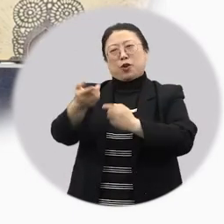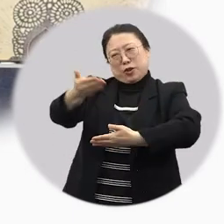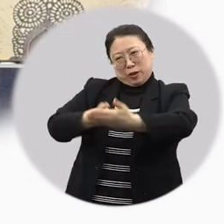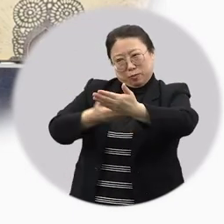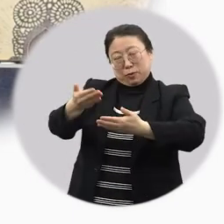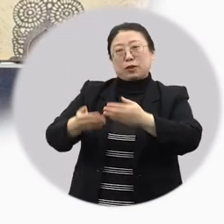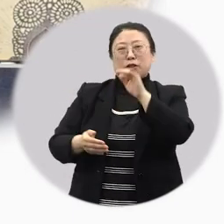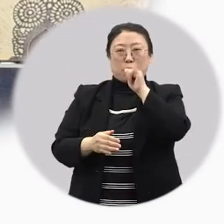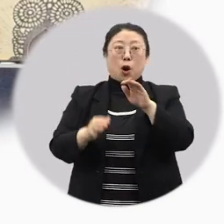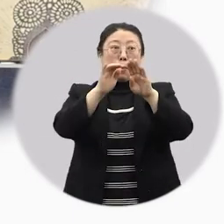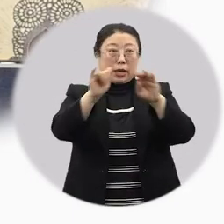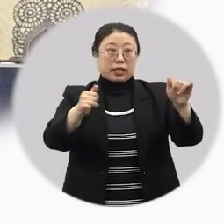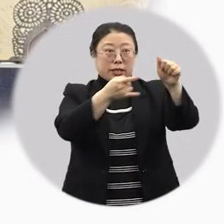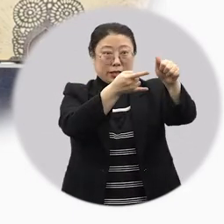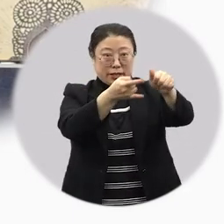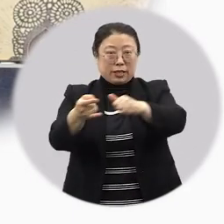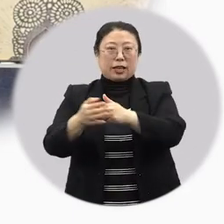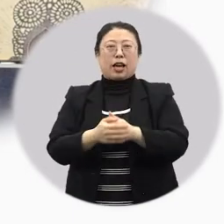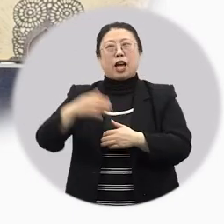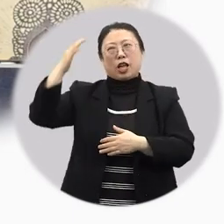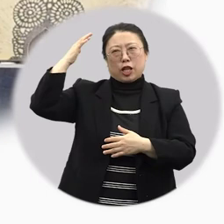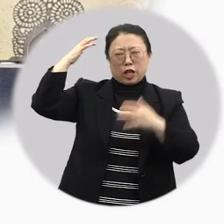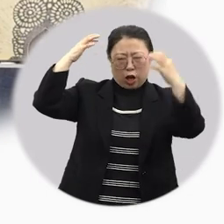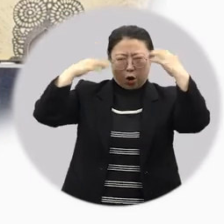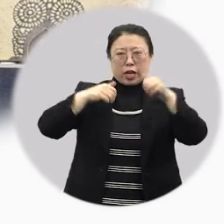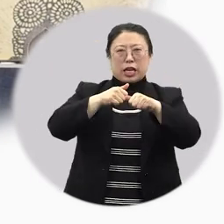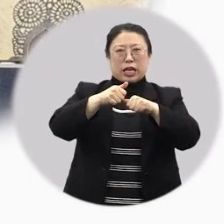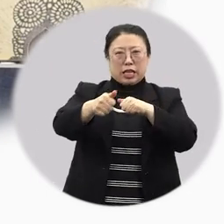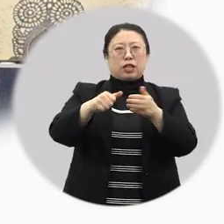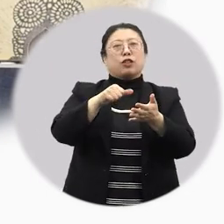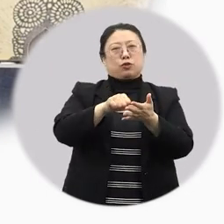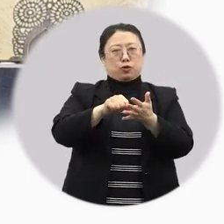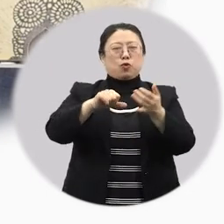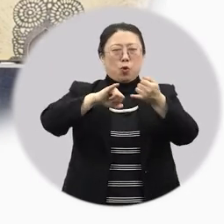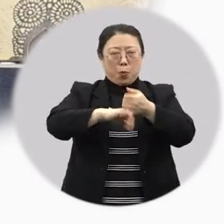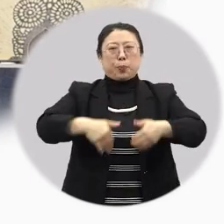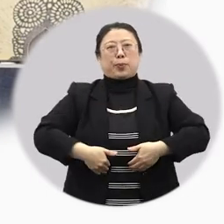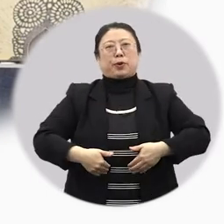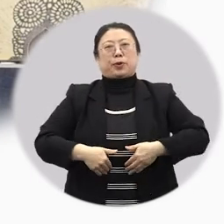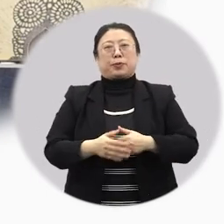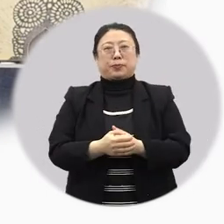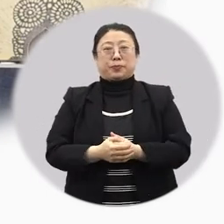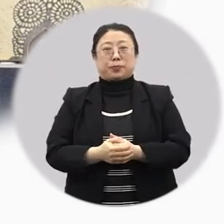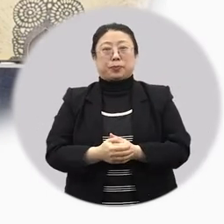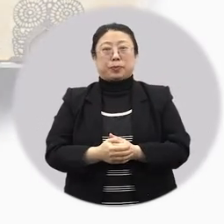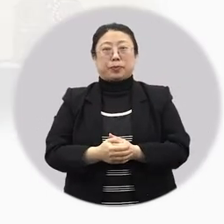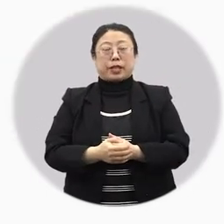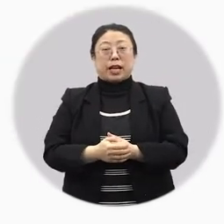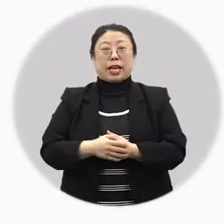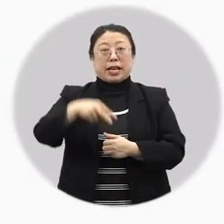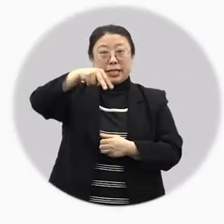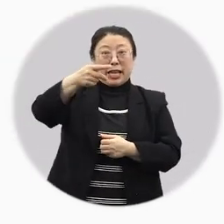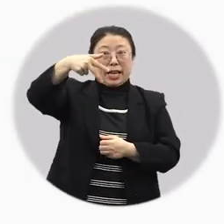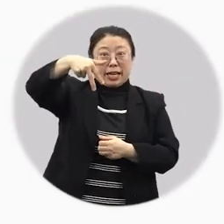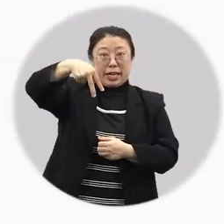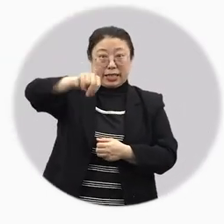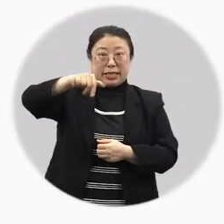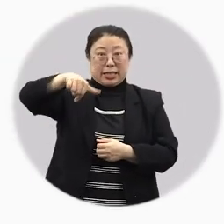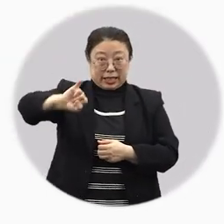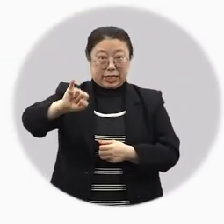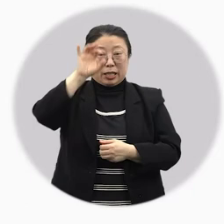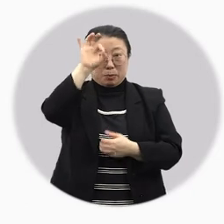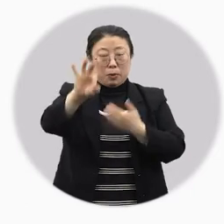있었고, 백성들에게도 더위를 이겨내는 도구이자 생활에 꼭 필요한 물건이었거든요. 조선 후기